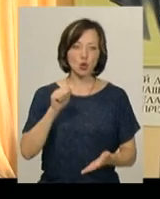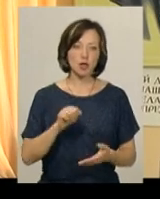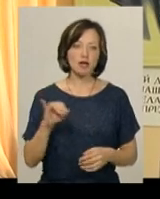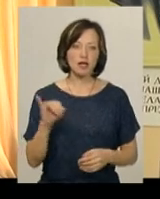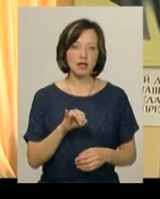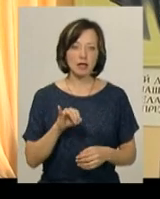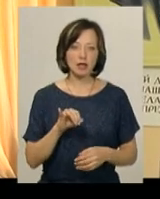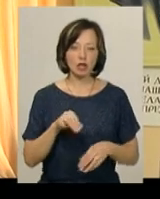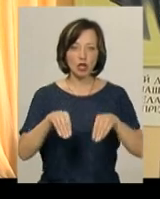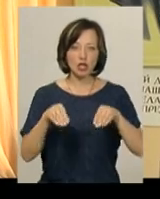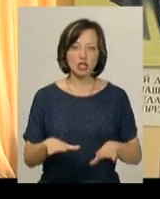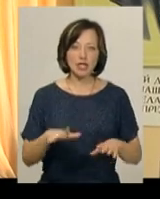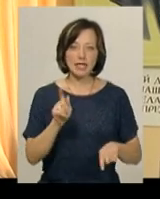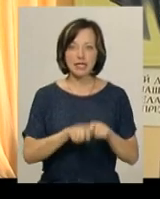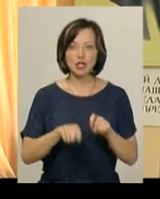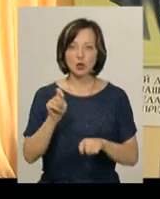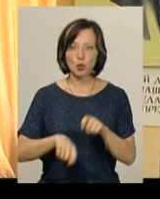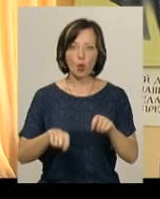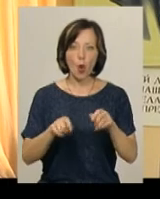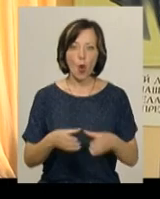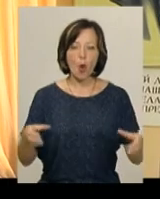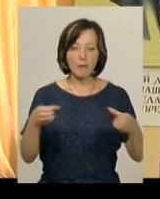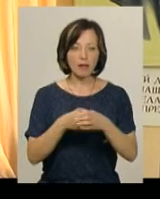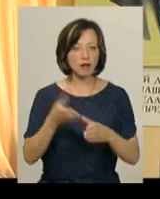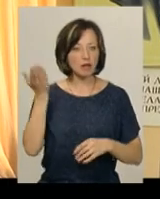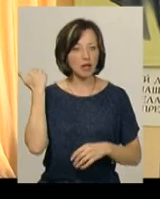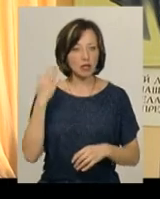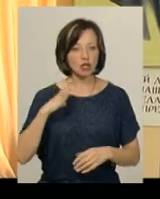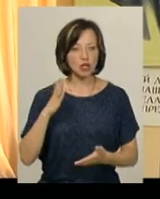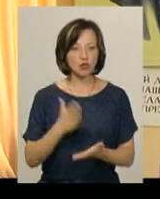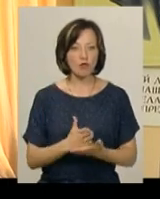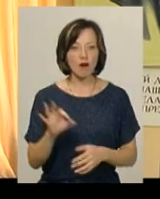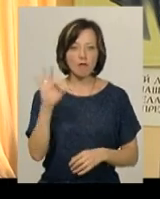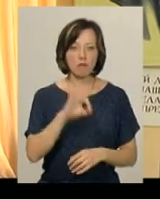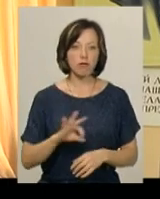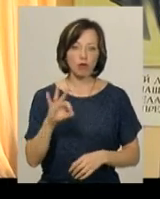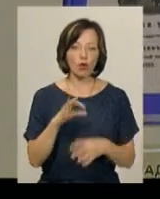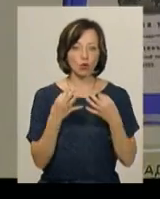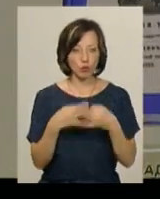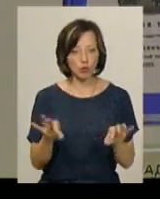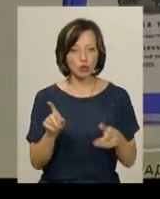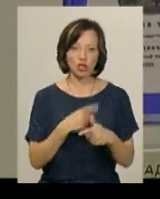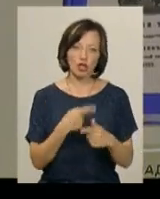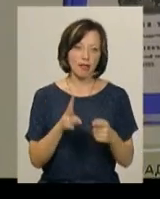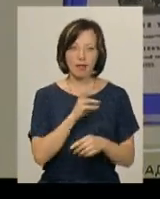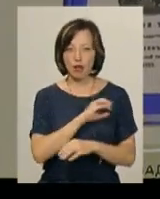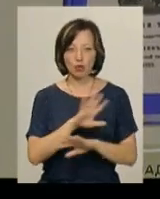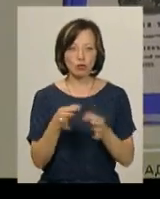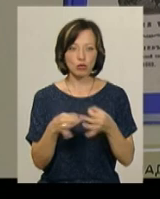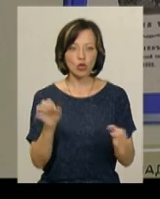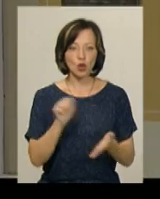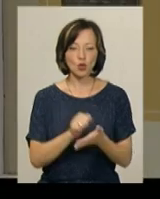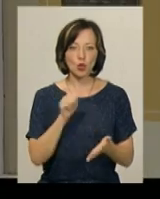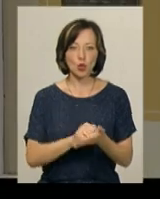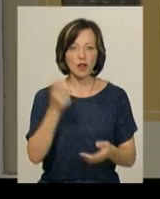рішення цензурного комітету, який на той час існував про допущення чи не допущення до друку